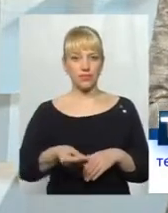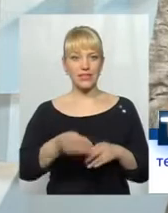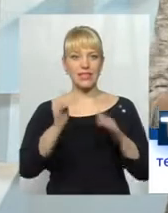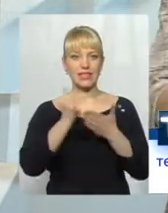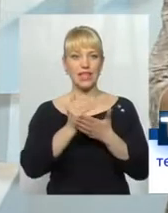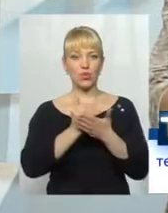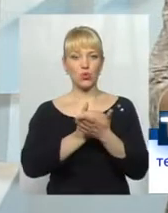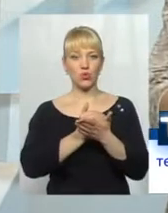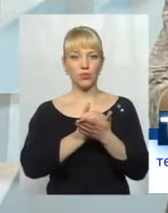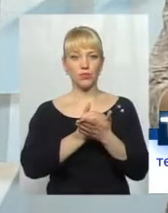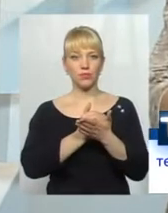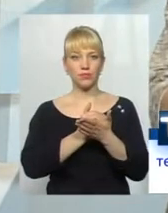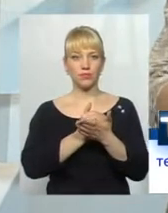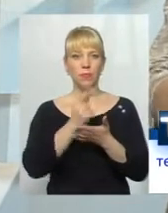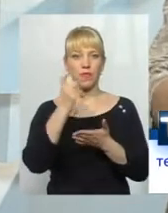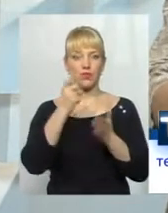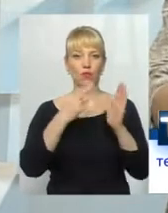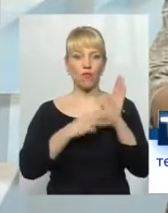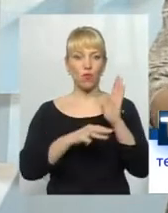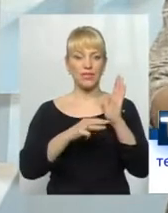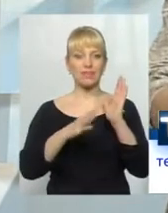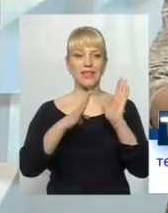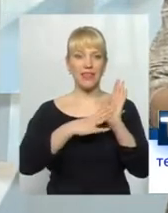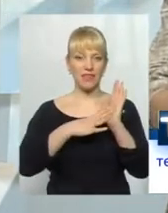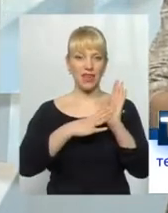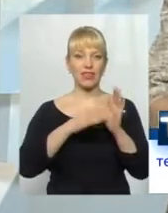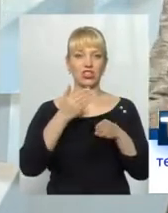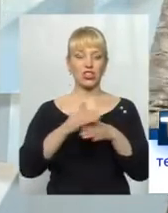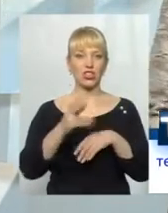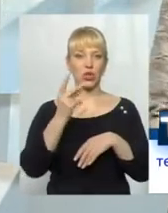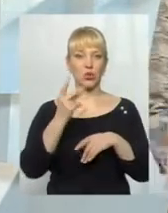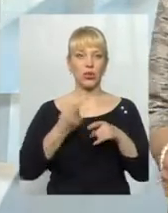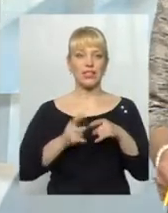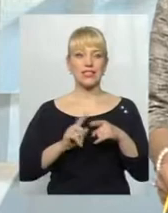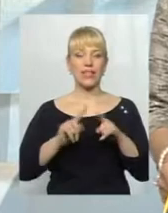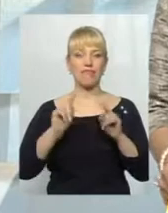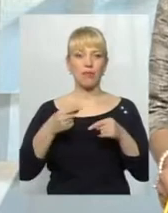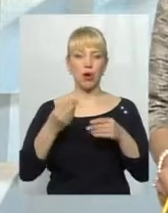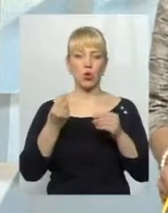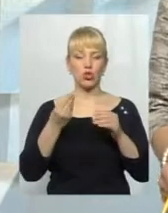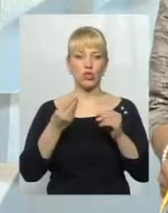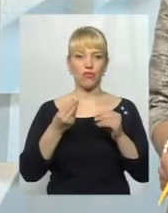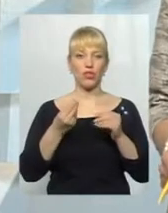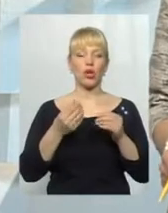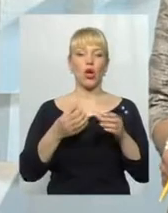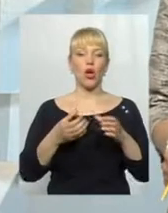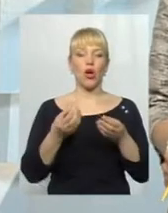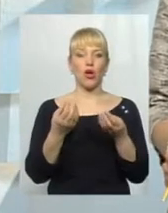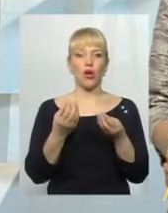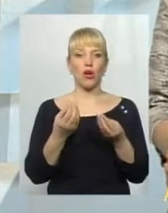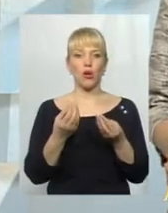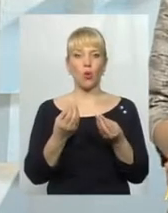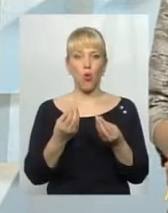189, частина 2, тобто це вибагання грошових коштів групою осіб.